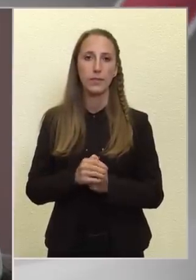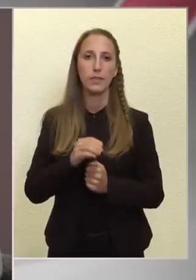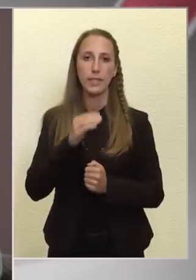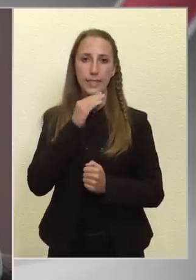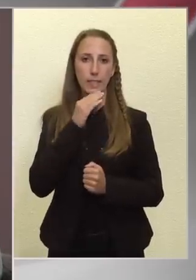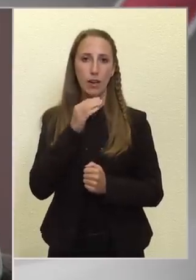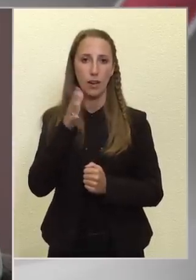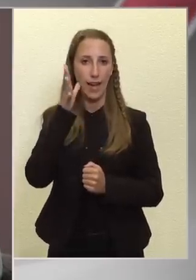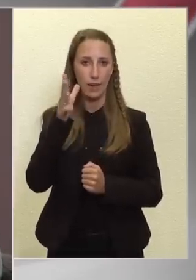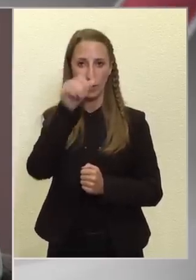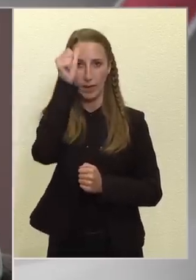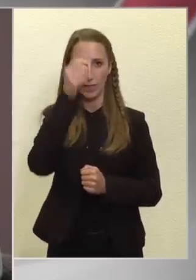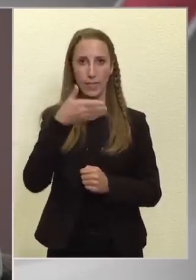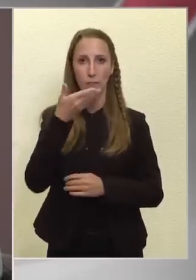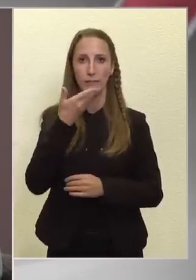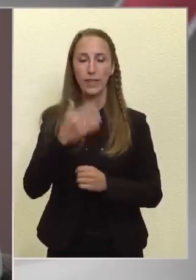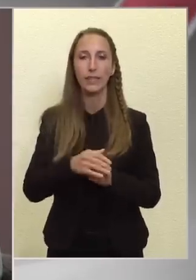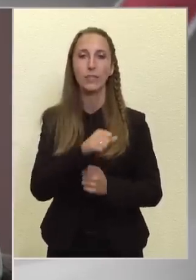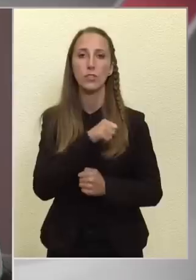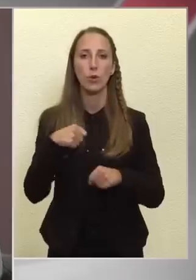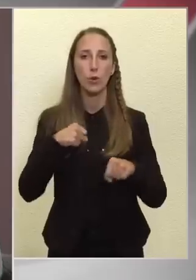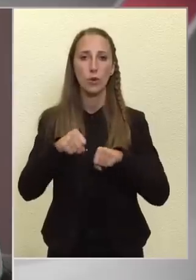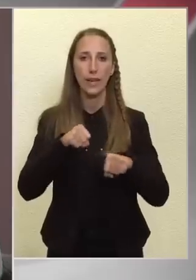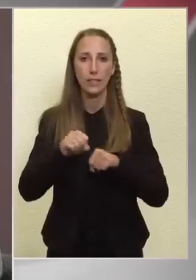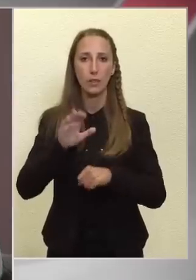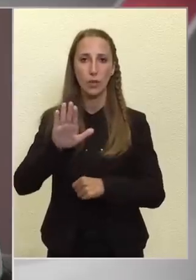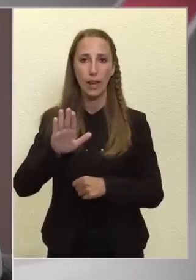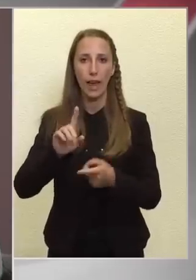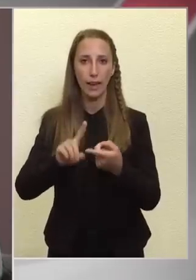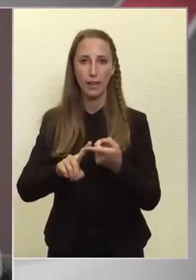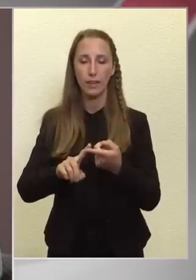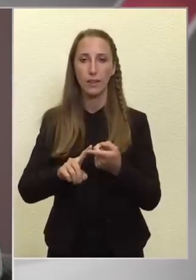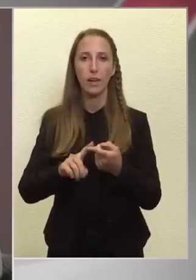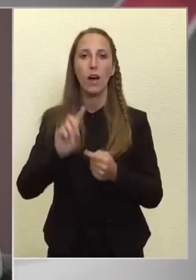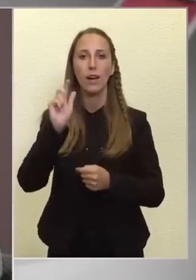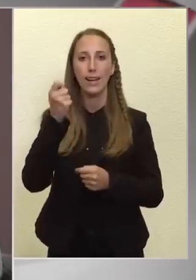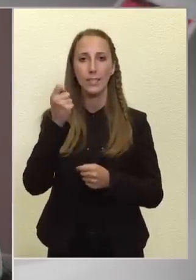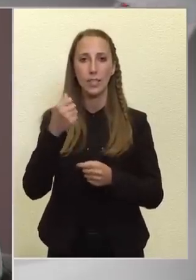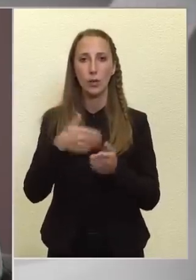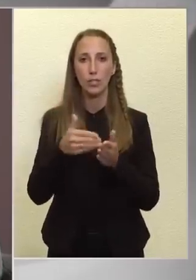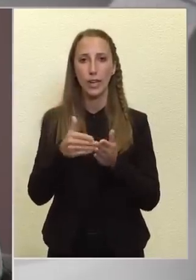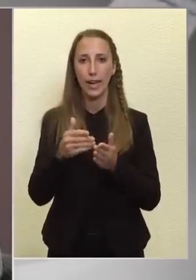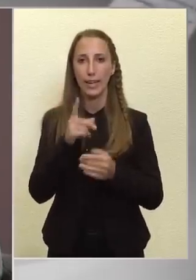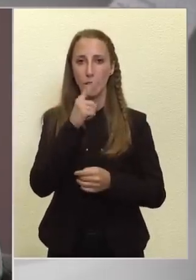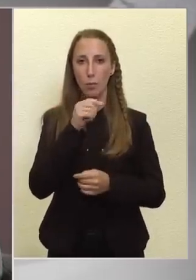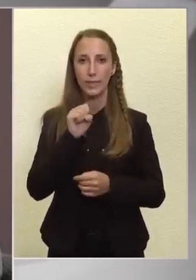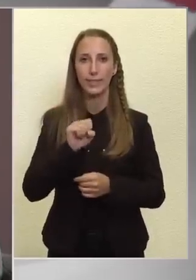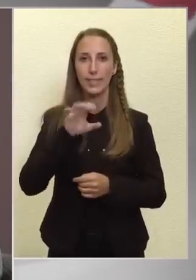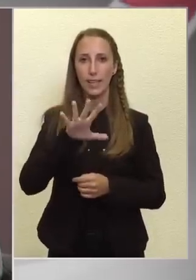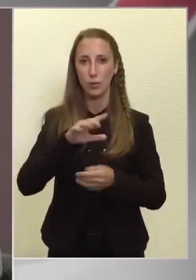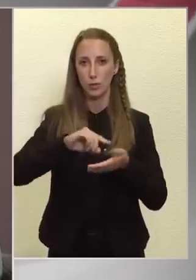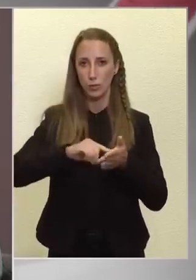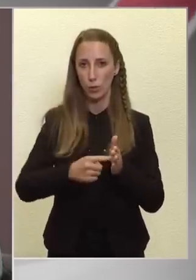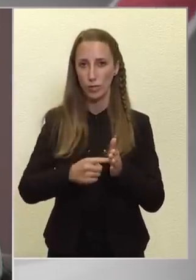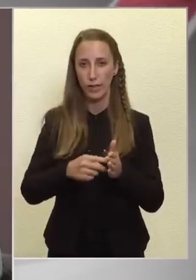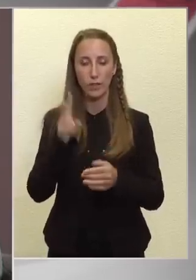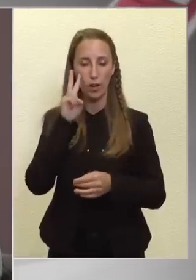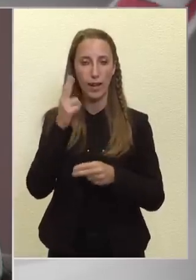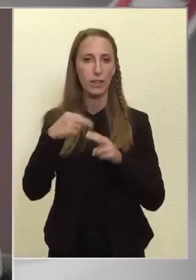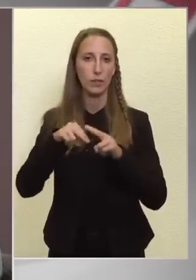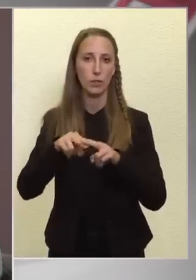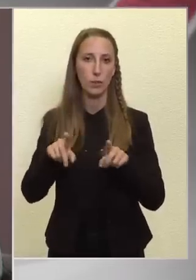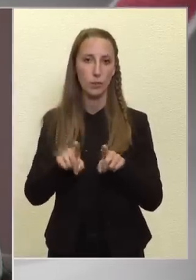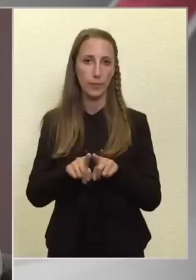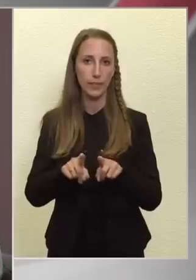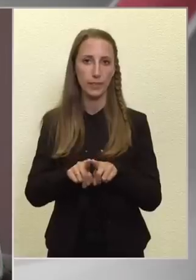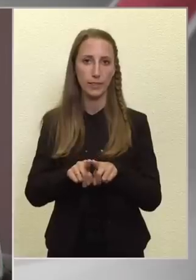említette, és hogy az önkormányzatoknál a rezsi költségekhez, amik 15 szörösek, vagy akár több mint